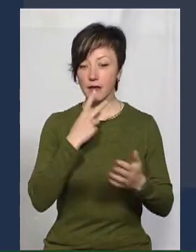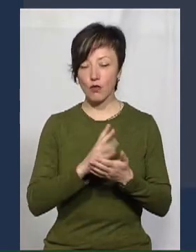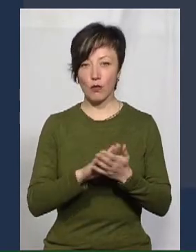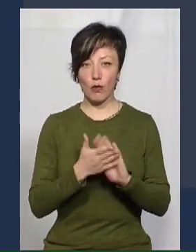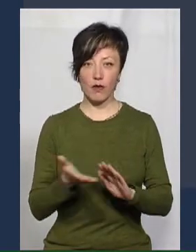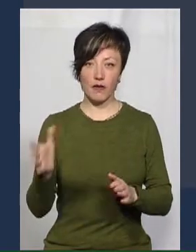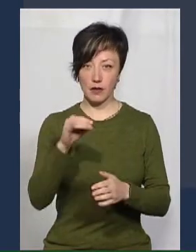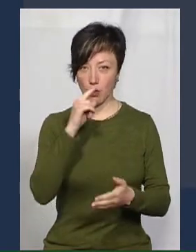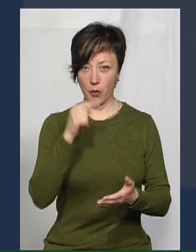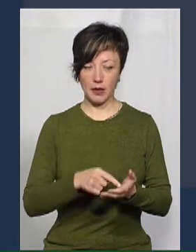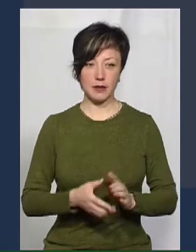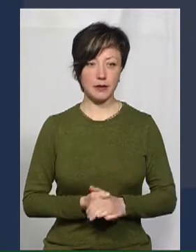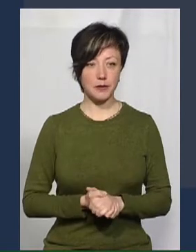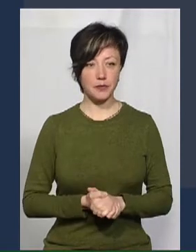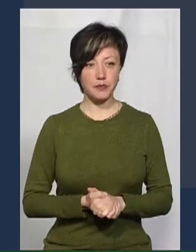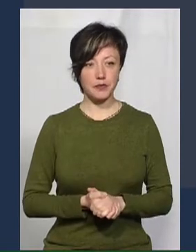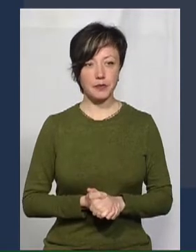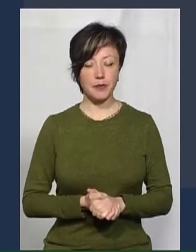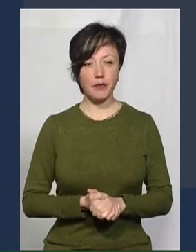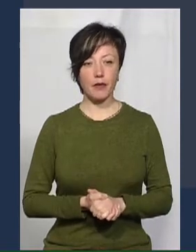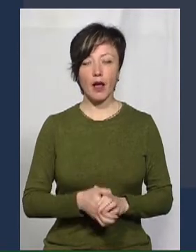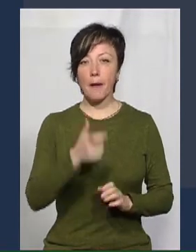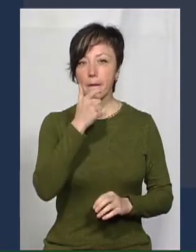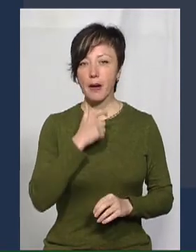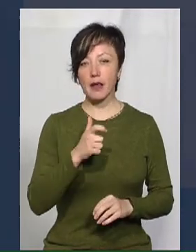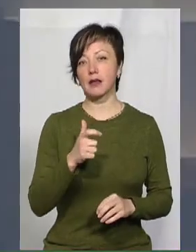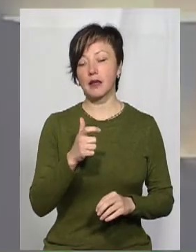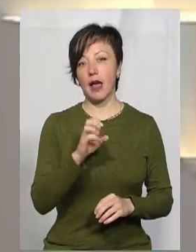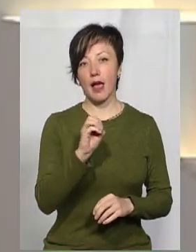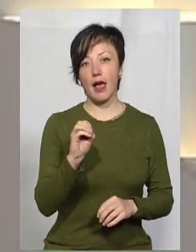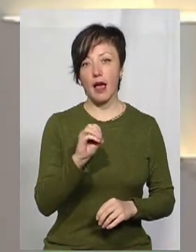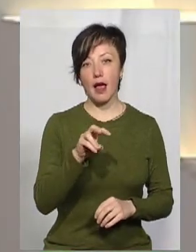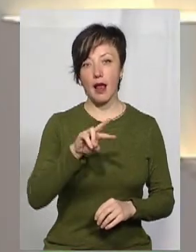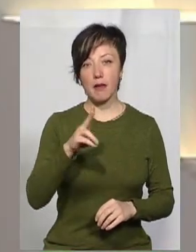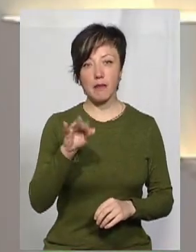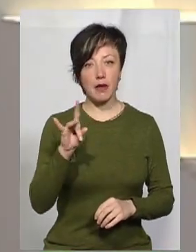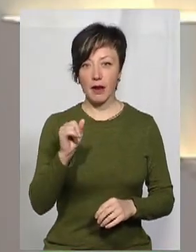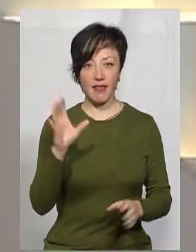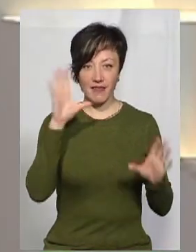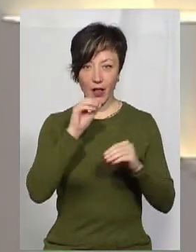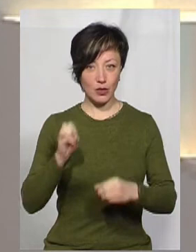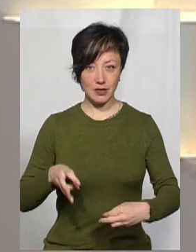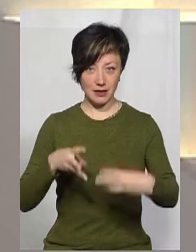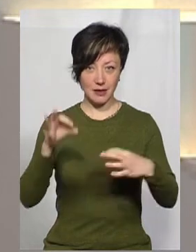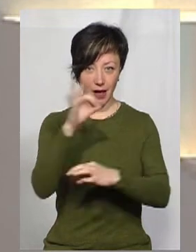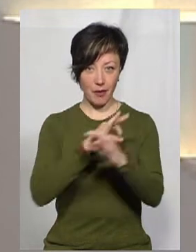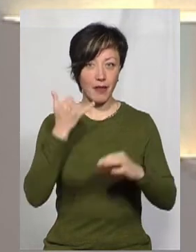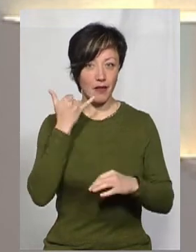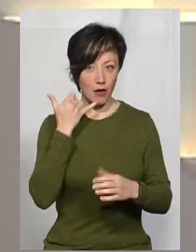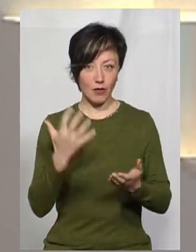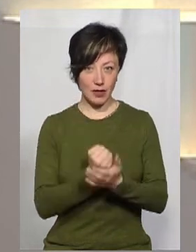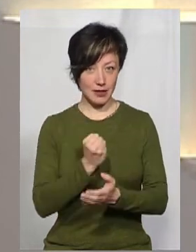в яких ми всі опинилися. Пані Ельміру, але вам не вдалося вийти з нами на скайп-зв'язок? Ви вийшли телефоном.